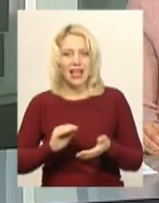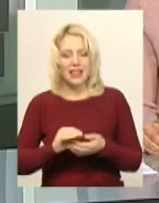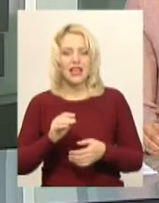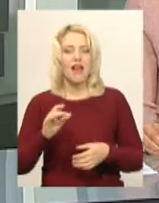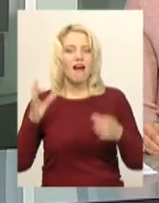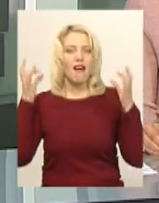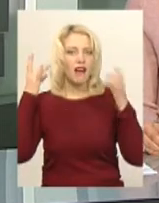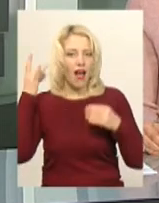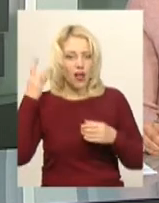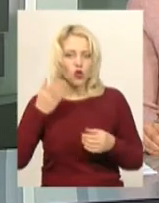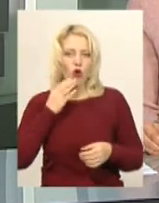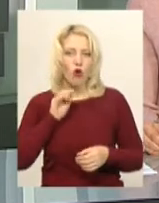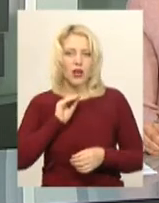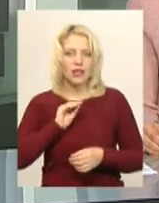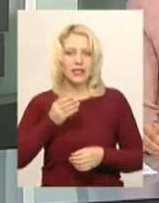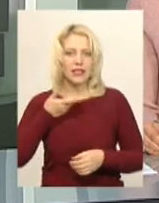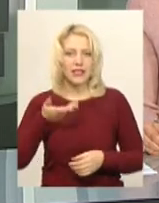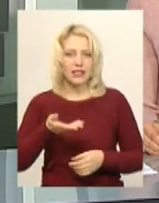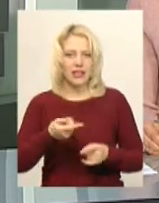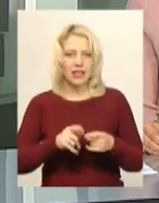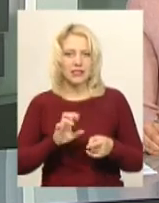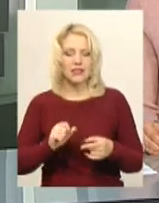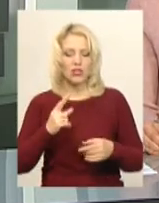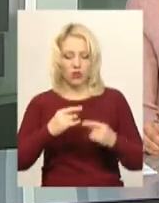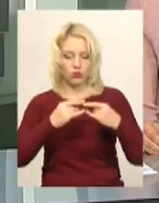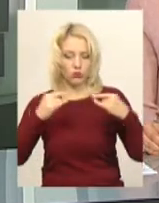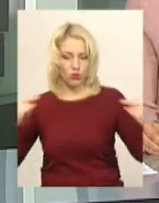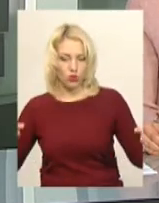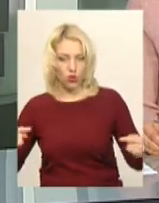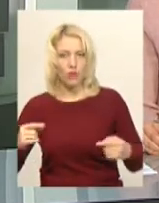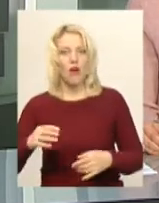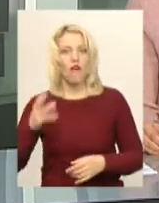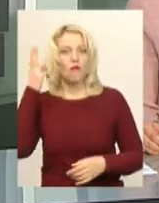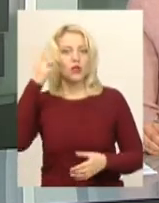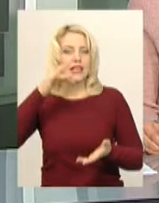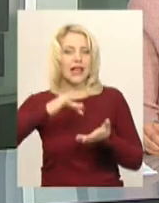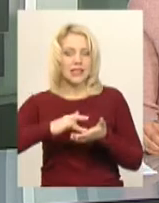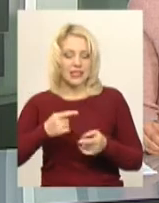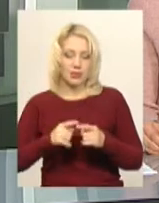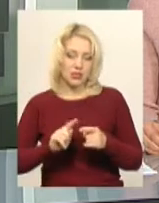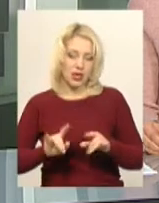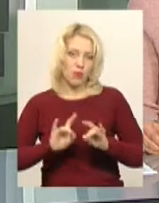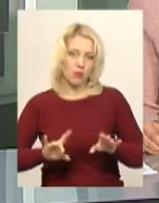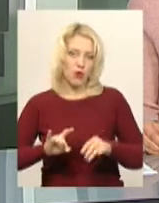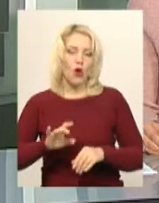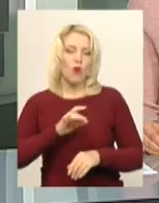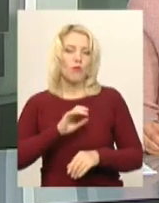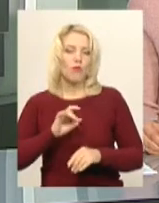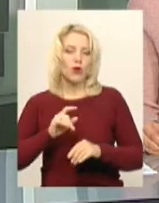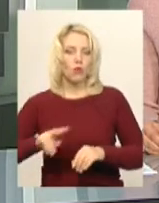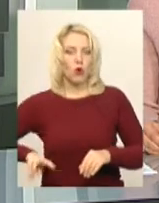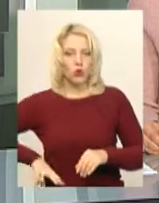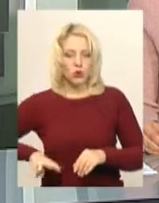єдності за одним столом в приміщенні телерадіокомпанії «Поділля Центр». Про це повідомила продюсер хмельницької філії